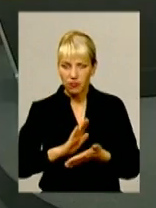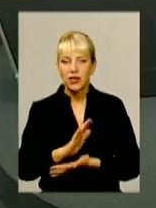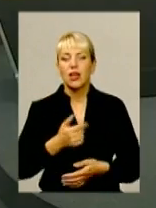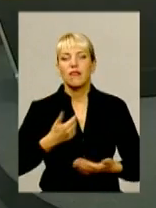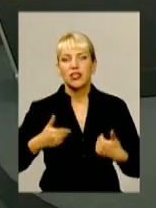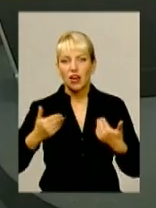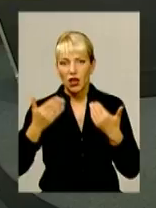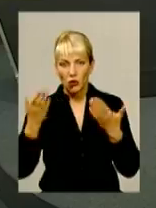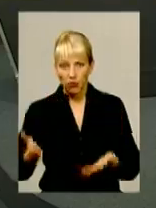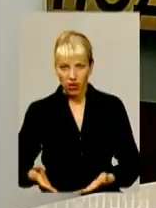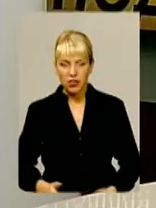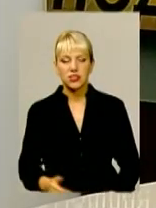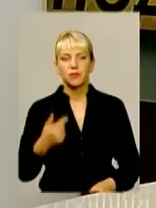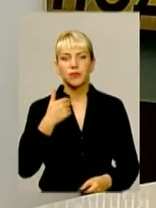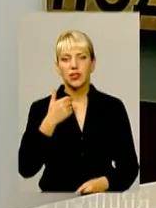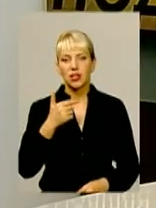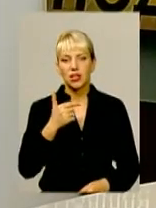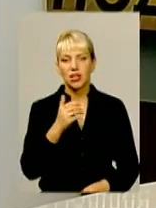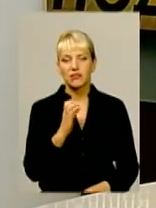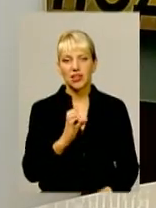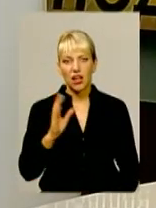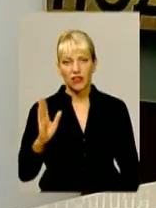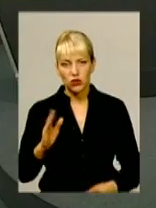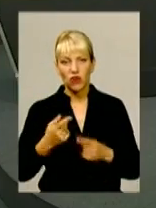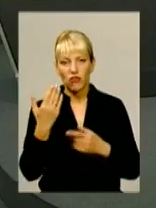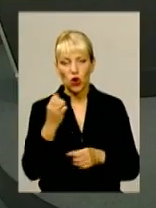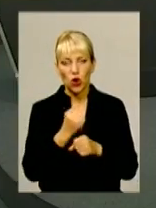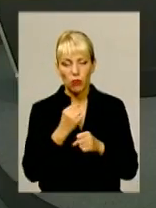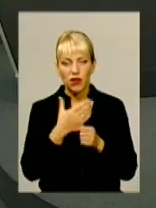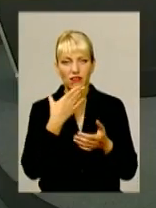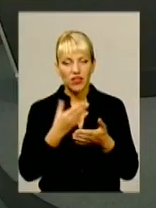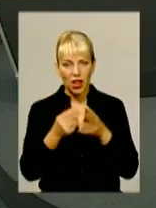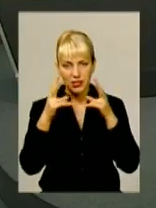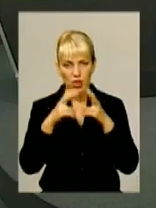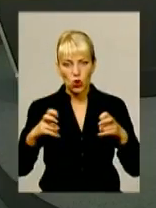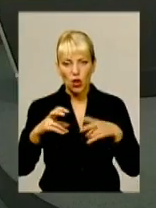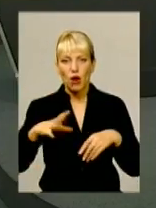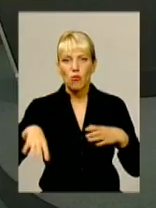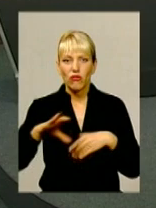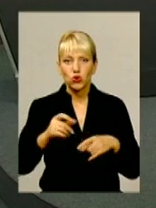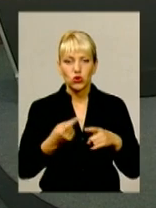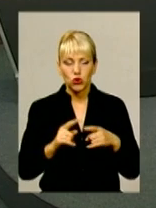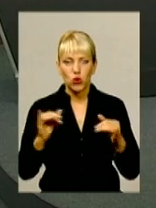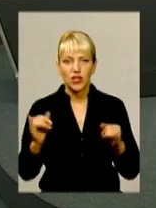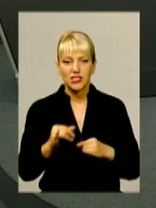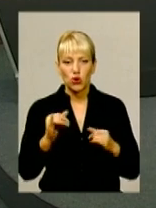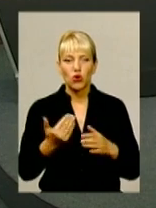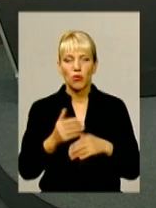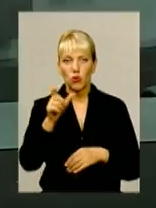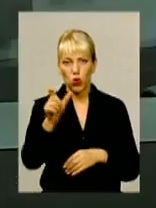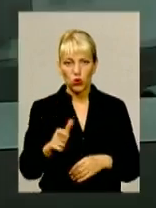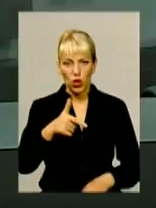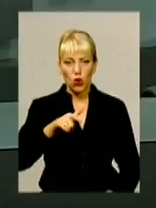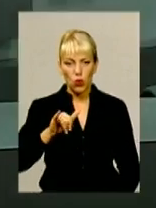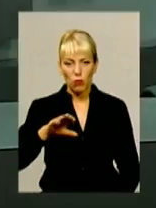Я вітаю вас, Сітлана Еліна. Сітлана Еліна, ви робили, власне, розслідування про всю цю історію, і, власне, про персону Ігоря